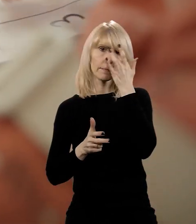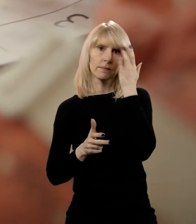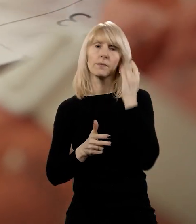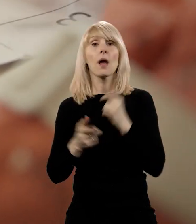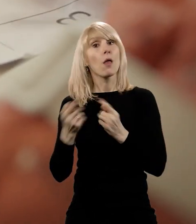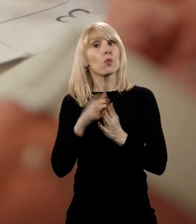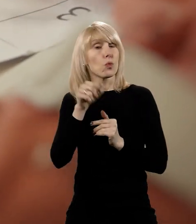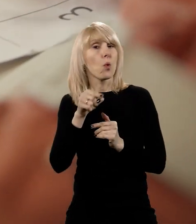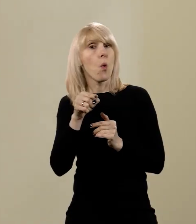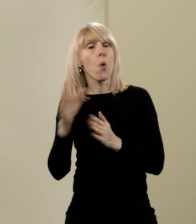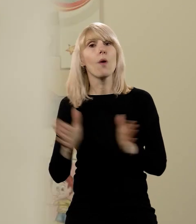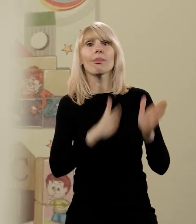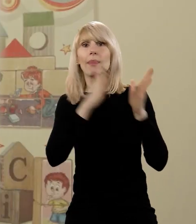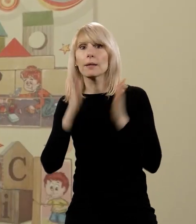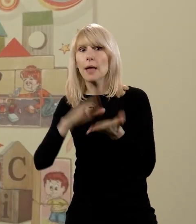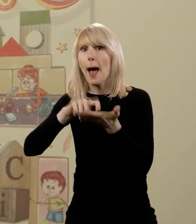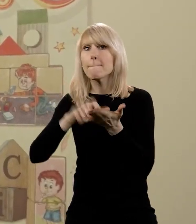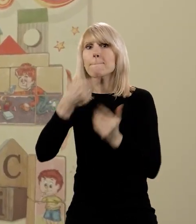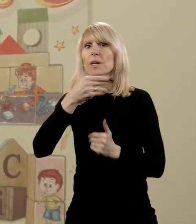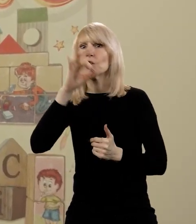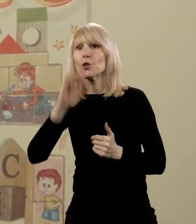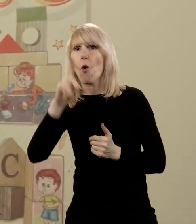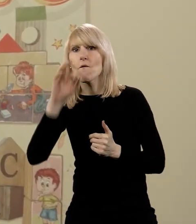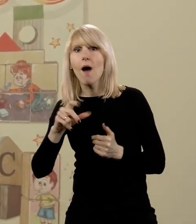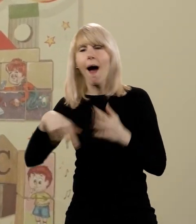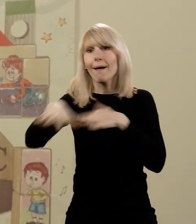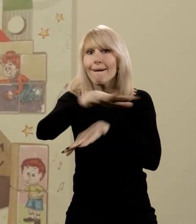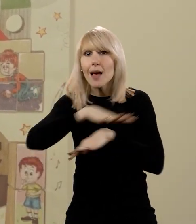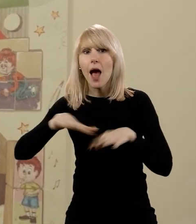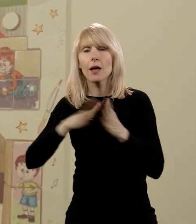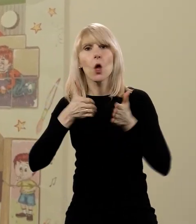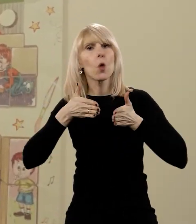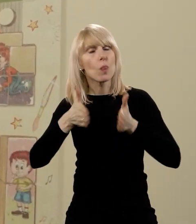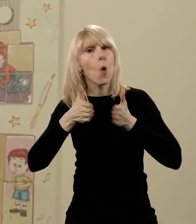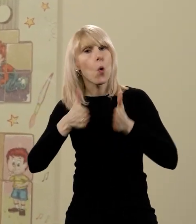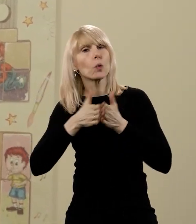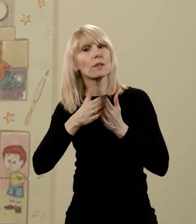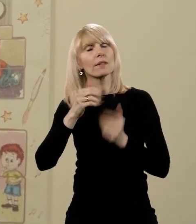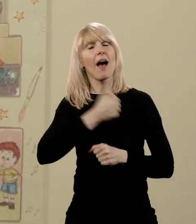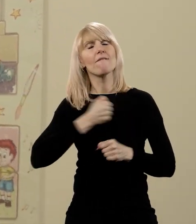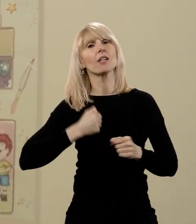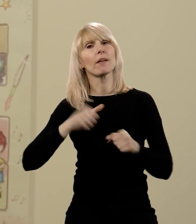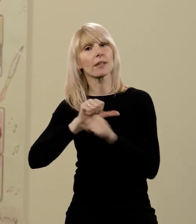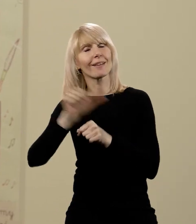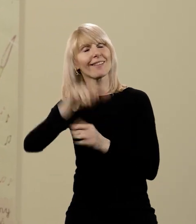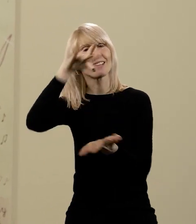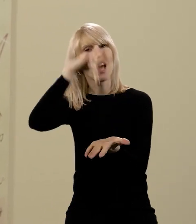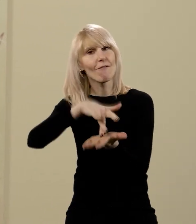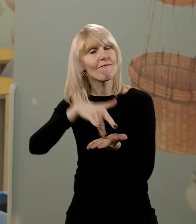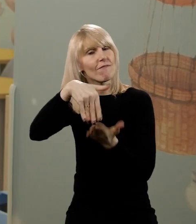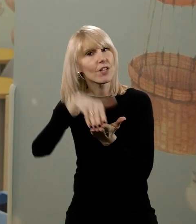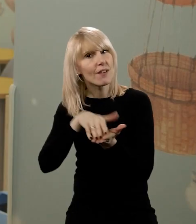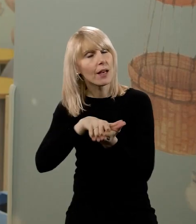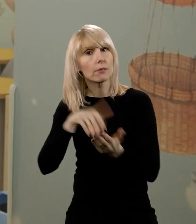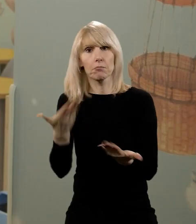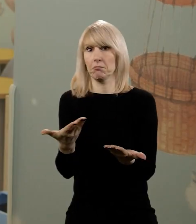Przenieśliśmy się do Amisiowej Krainy, czyli Żłobka i Przedszkola znajdującego się na ulicy Warszawskiej 11 w Sieradzu. Jesteśmy tutaj nie